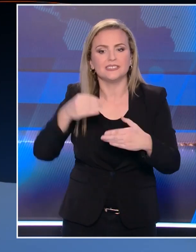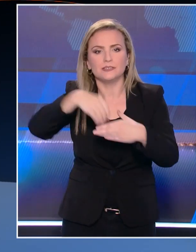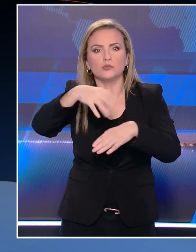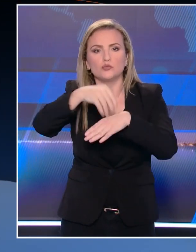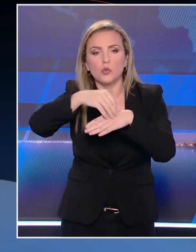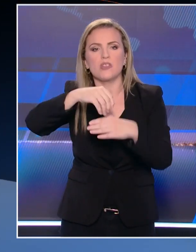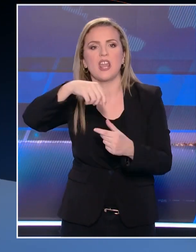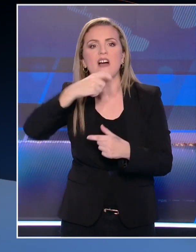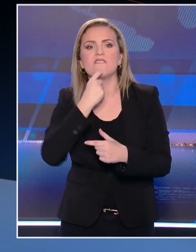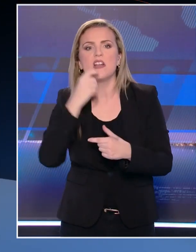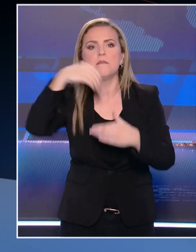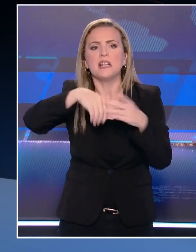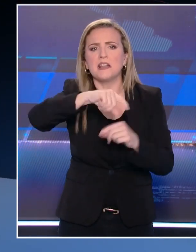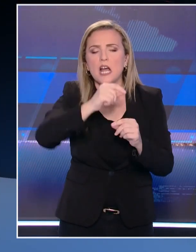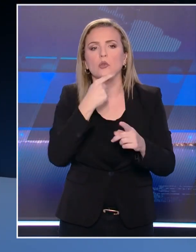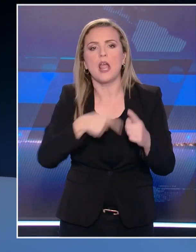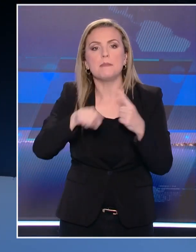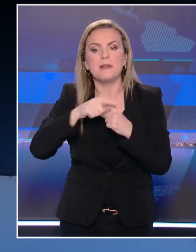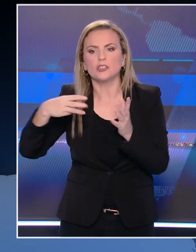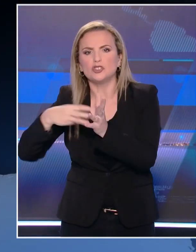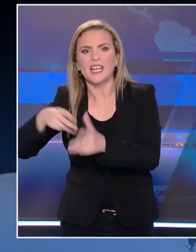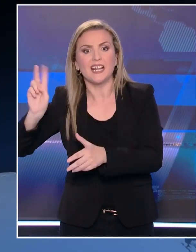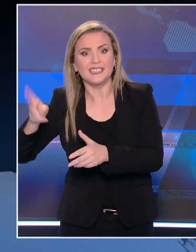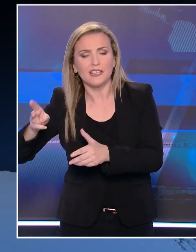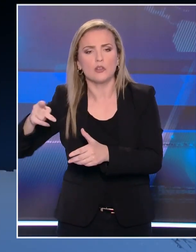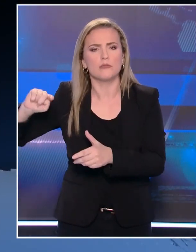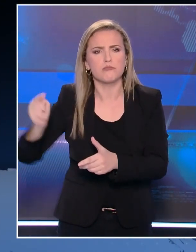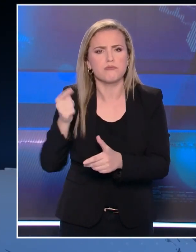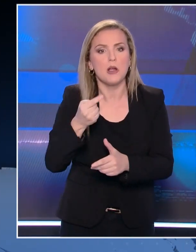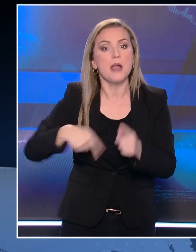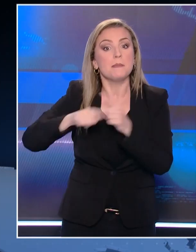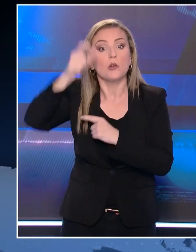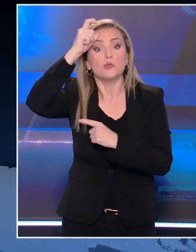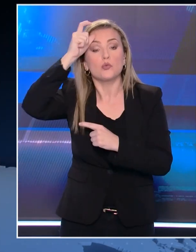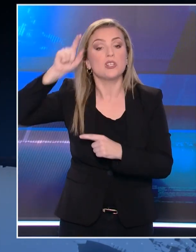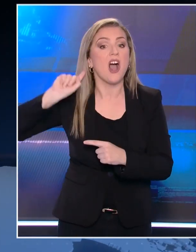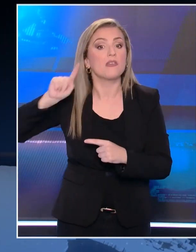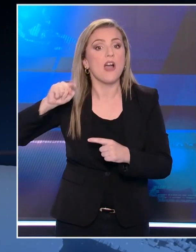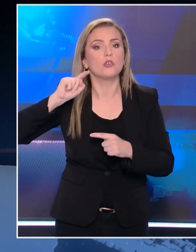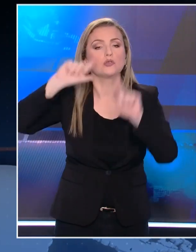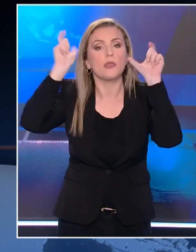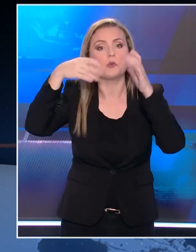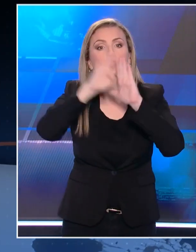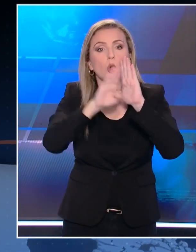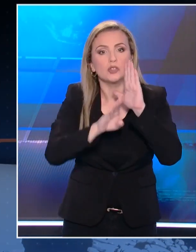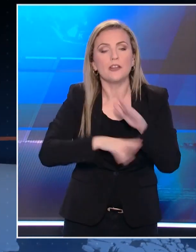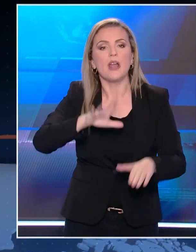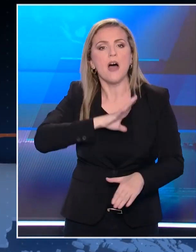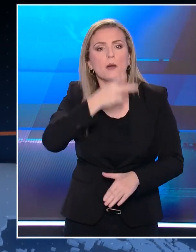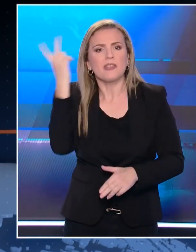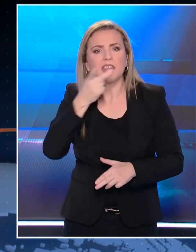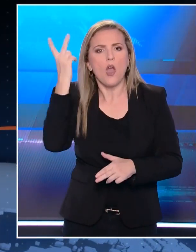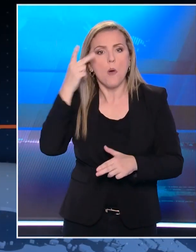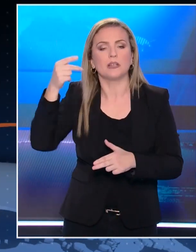να θέτει σε κίνδυνο τα αμερικανικά στρατεύματα στη Συρία και να αγνοεί τα ανθρώπινα δικαιώματα και τους δημοκρατικούς κανόνες. Αυτή η συμπεριφορά